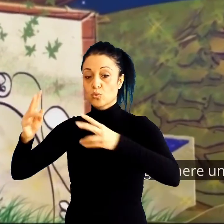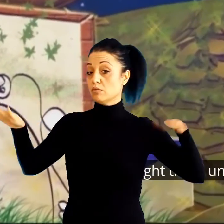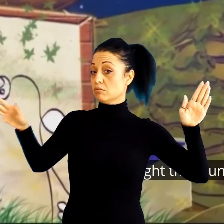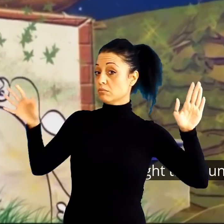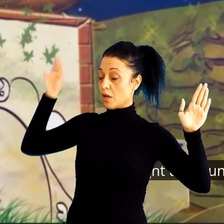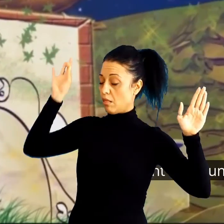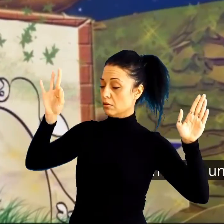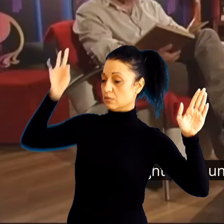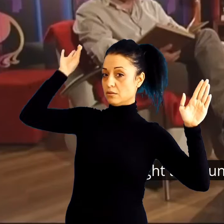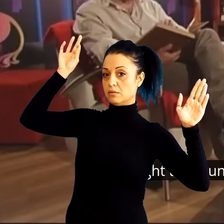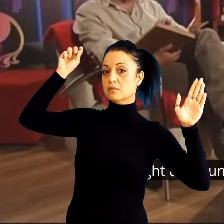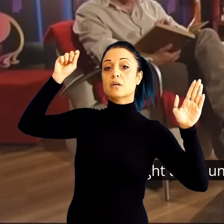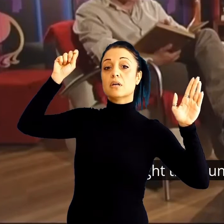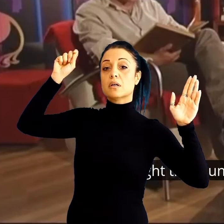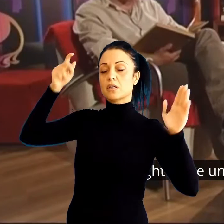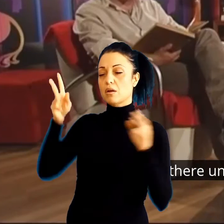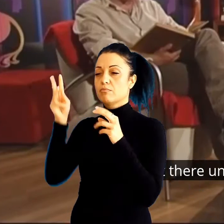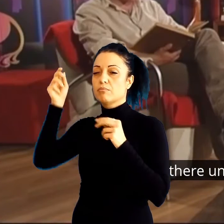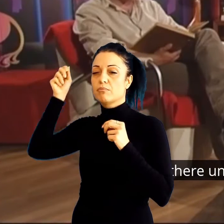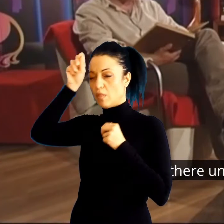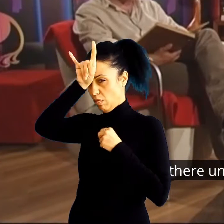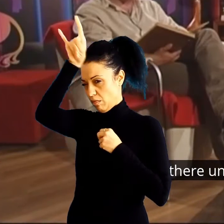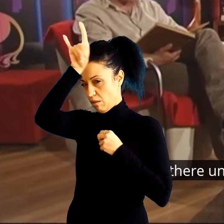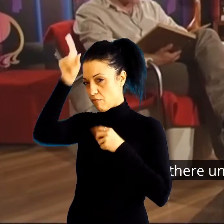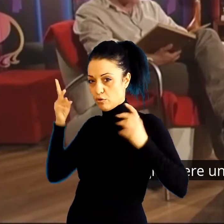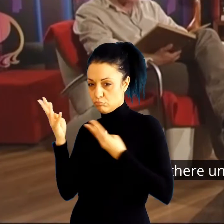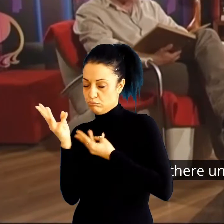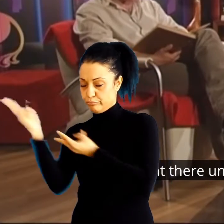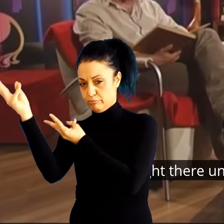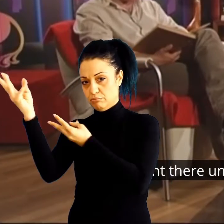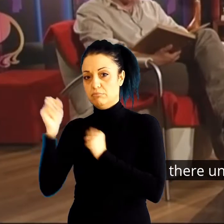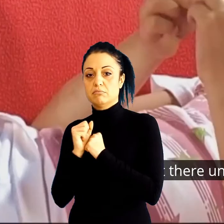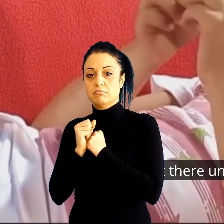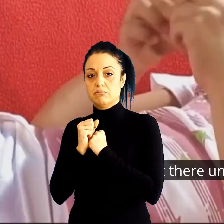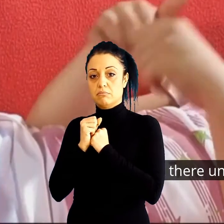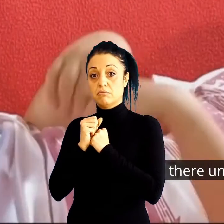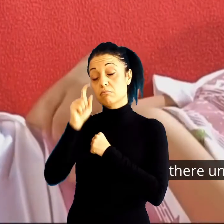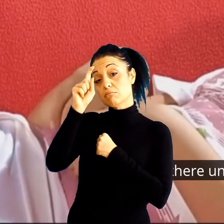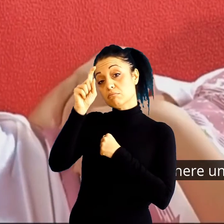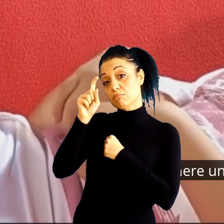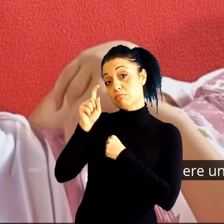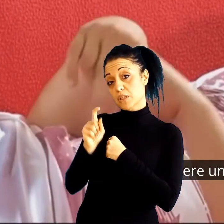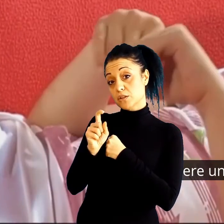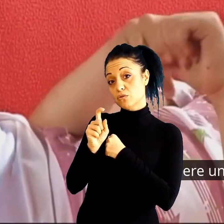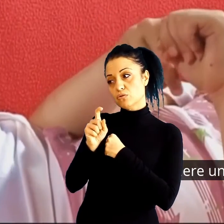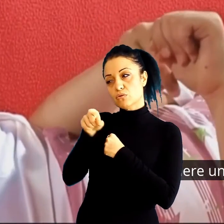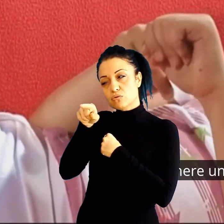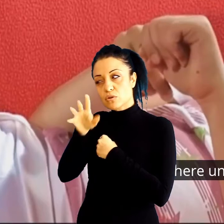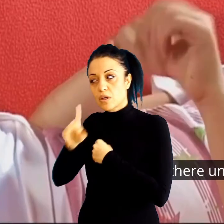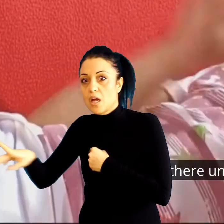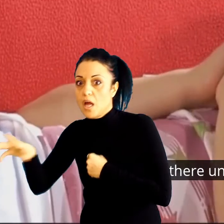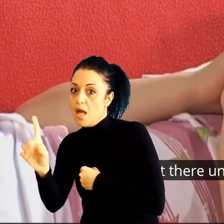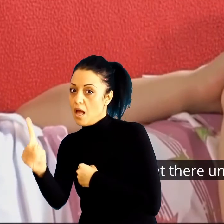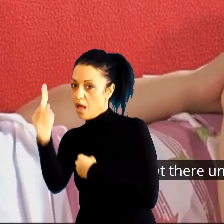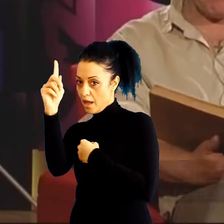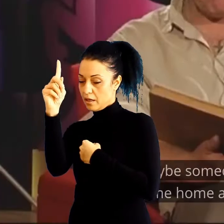Токму таму, под тоа дрво се собираат сите ветрови, самовили, джаволи.